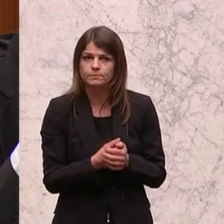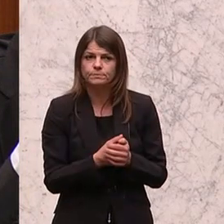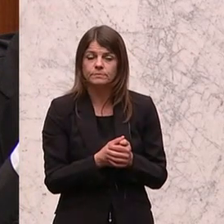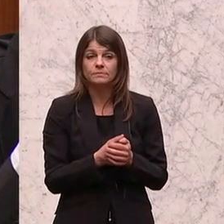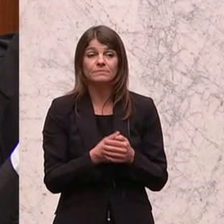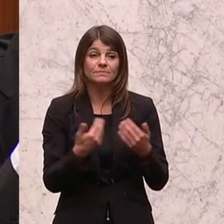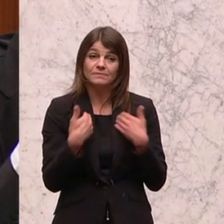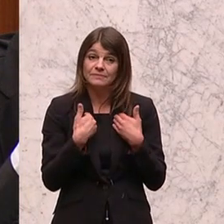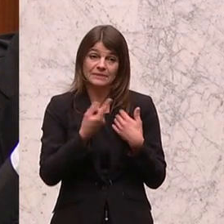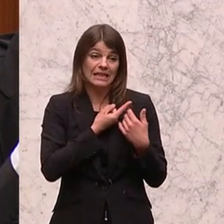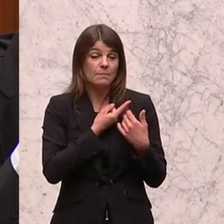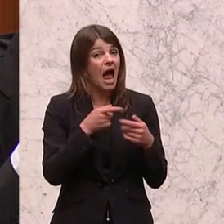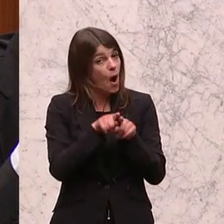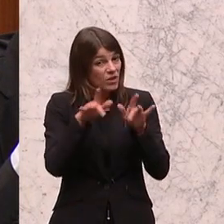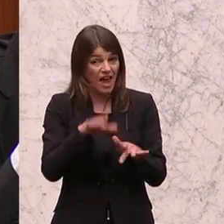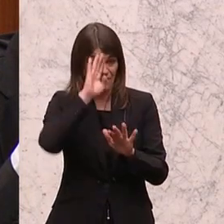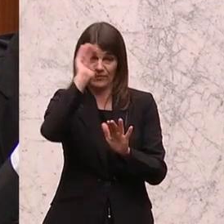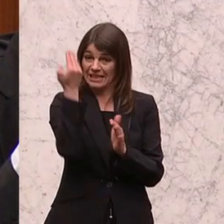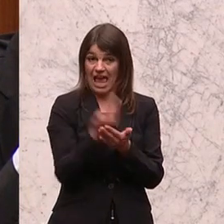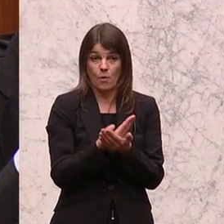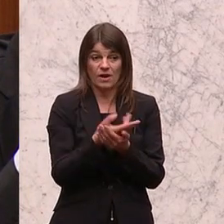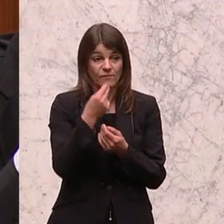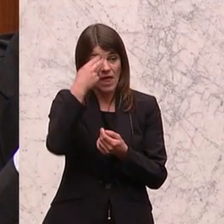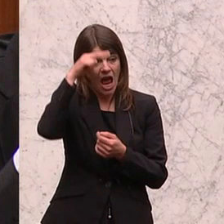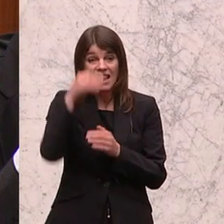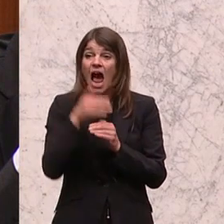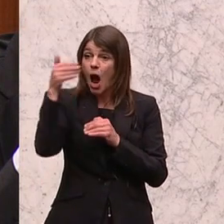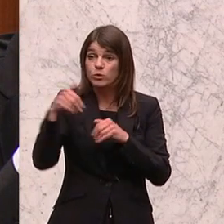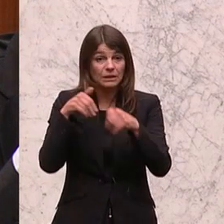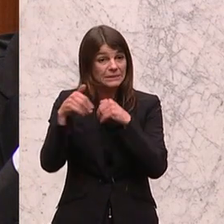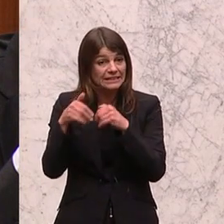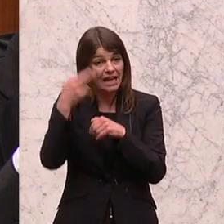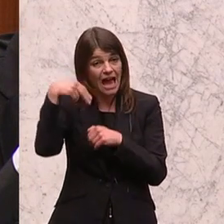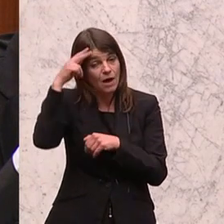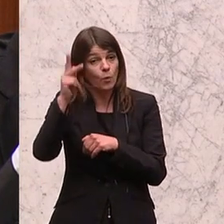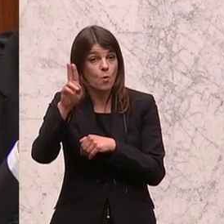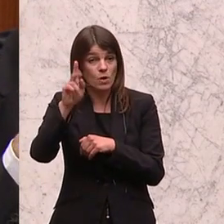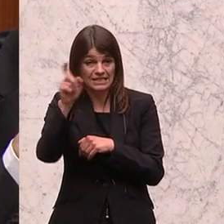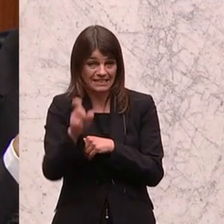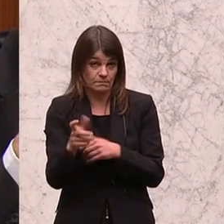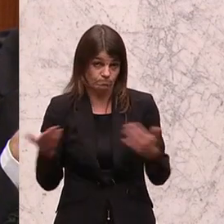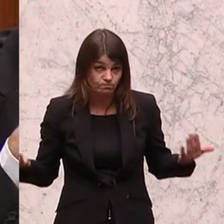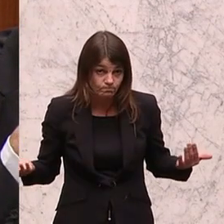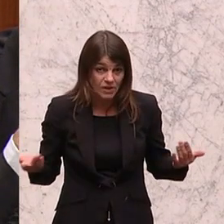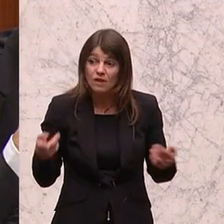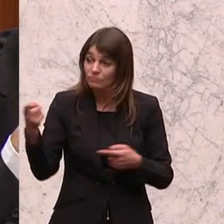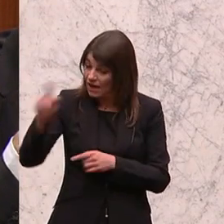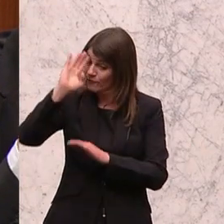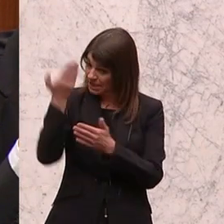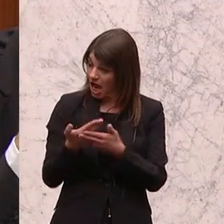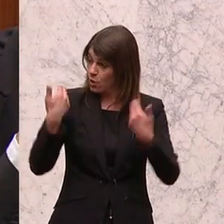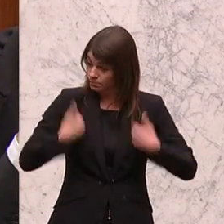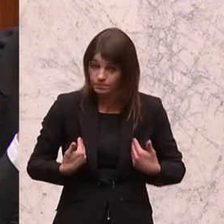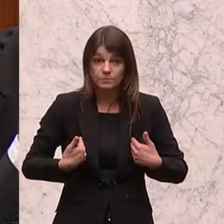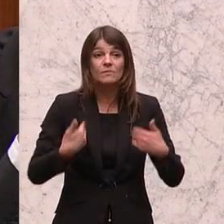ich habe auch das Vertrauen des Herrn Außenministers Sebastian Kurz. Und weil ich dieses Vertrauen